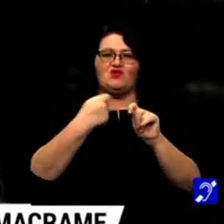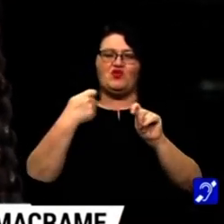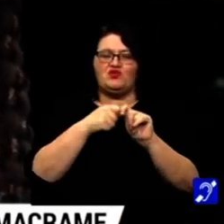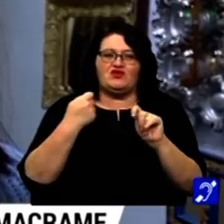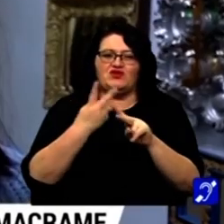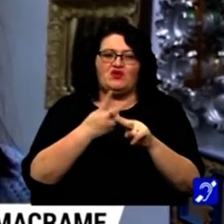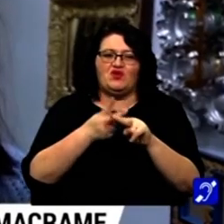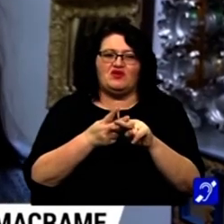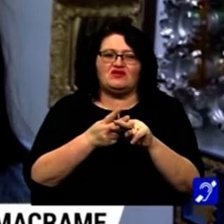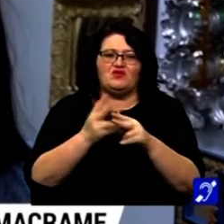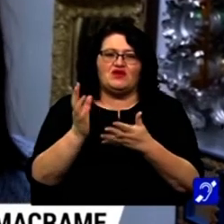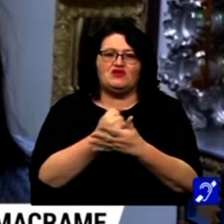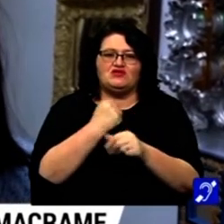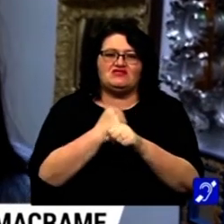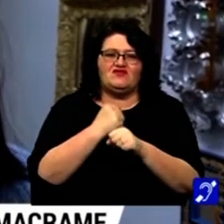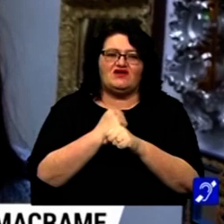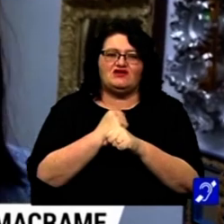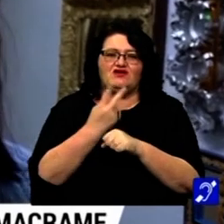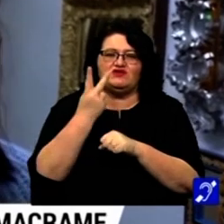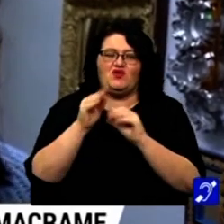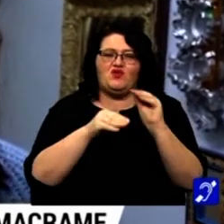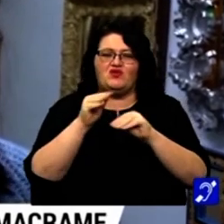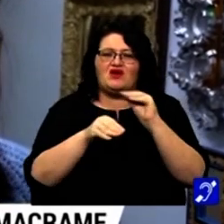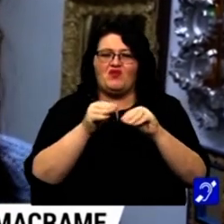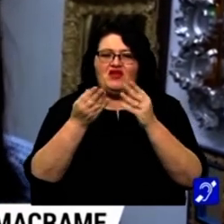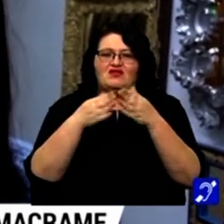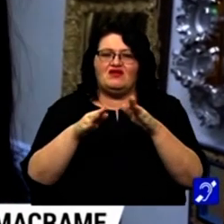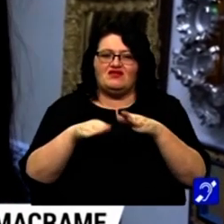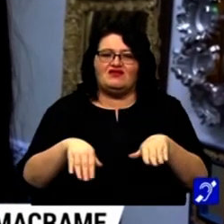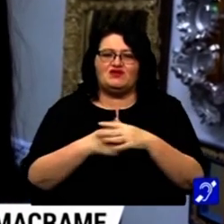noi prin care am reușit să facem două ornamente de Crăciun.